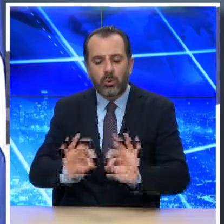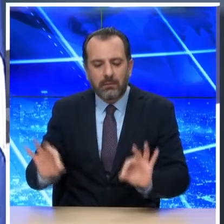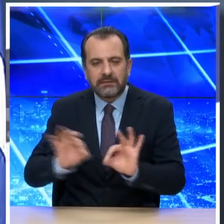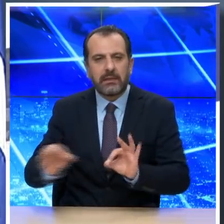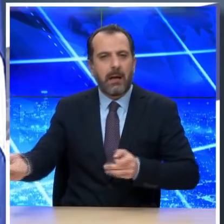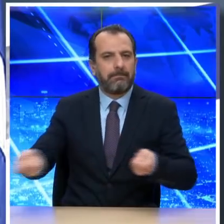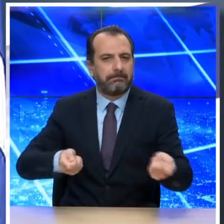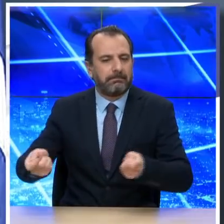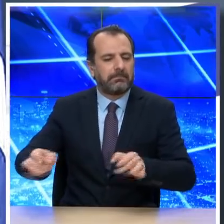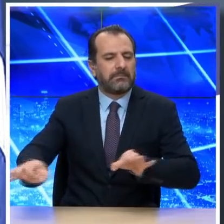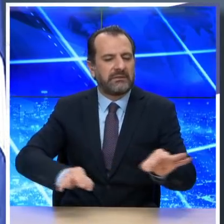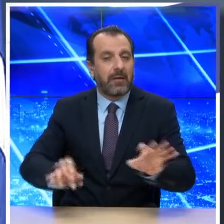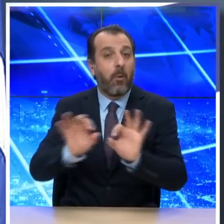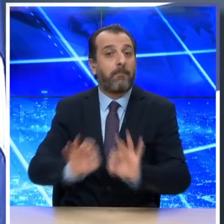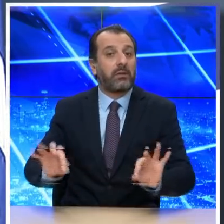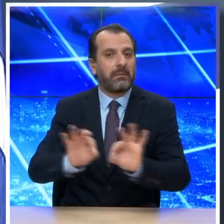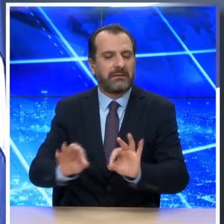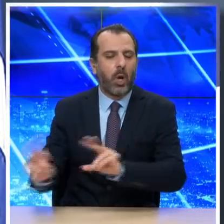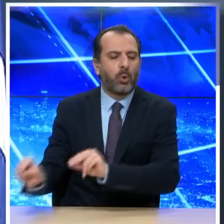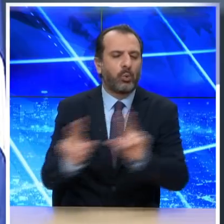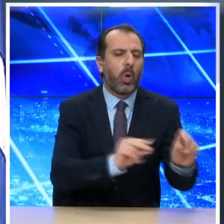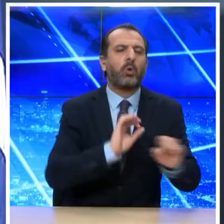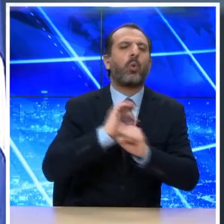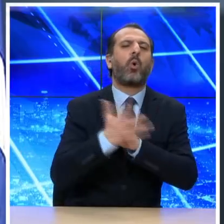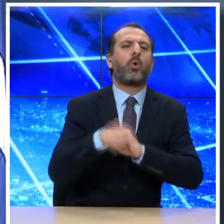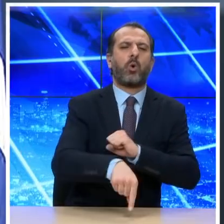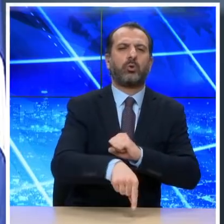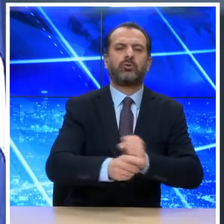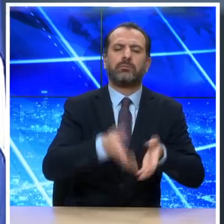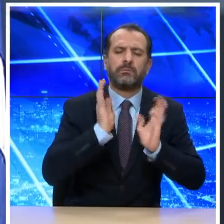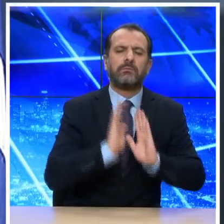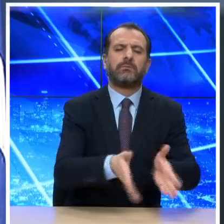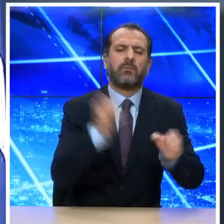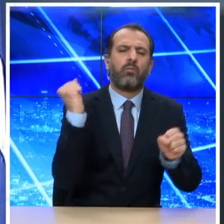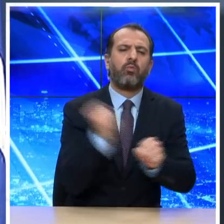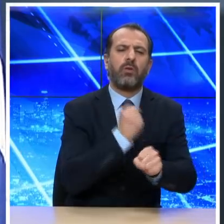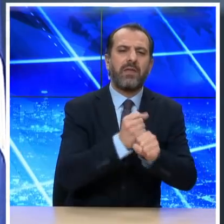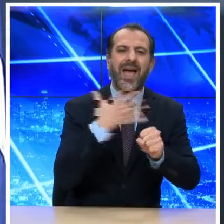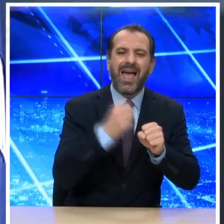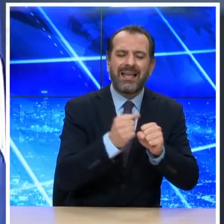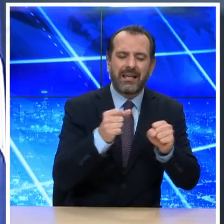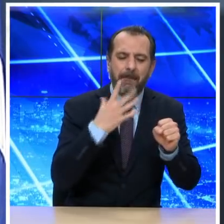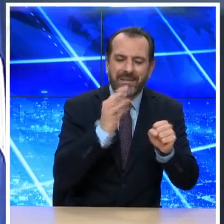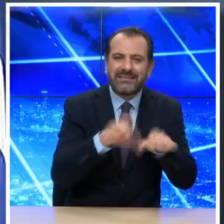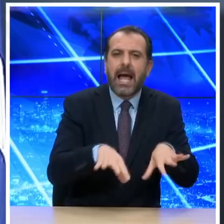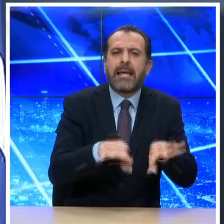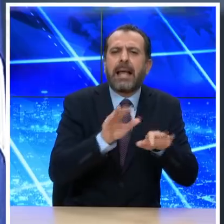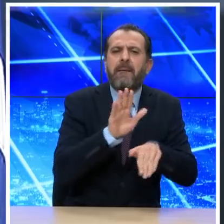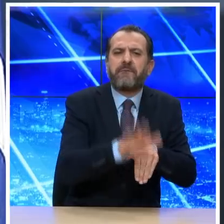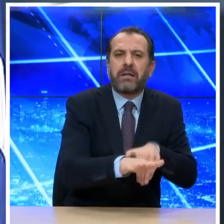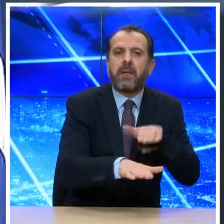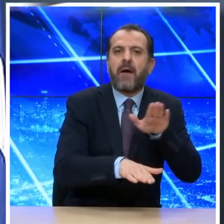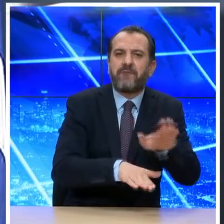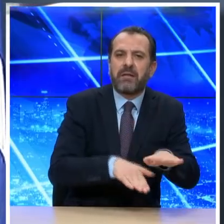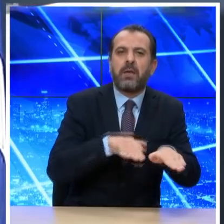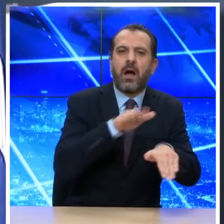πειθαρχία και καλή προετοιμασία. Χρειάζεται συγκέντρωση και στοχοπροσύλωση σε πολλές μικρές νίκες, χιλιόμετρο-χιλιόμετρο.